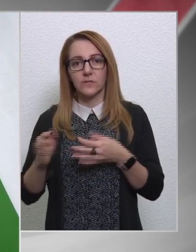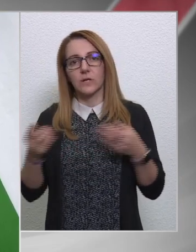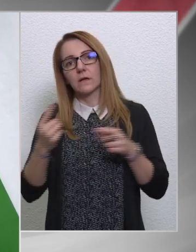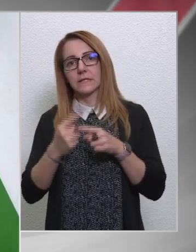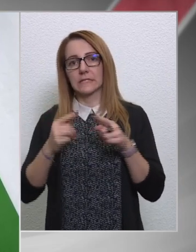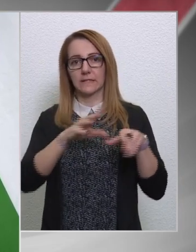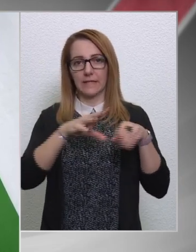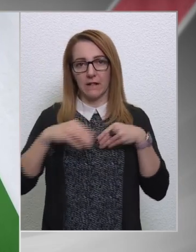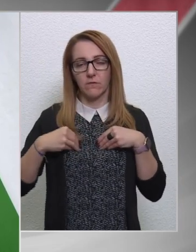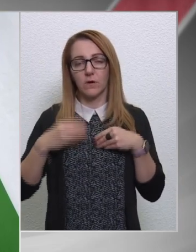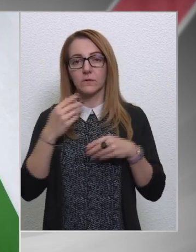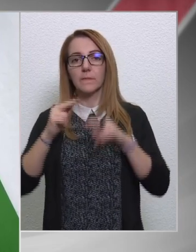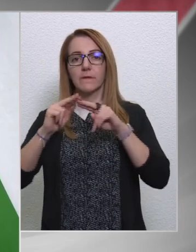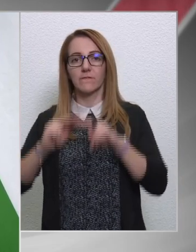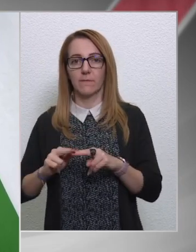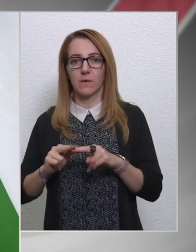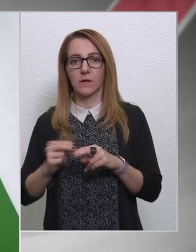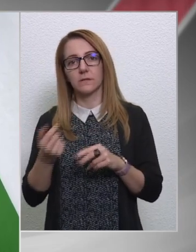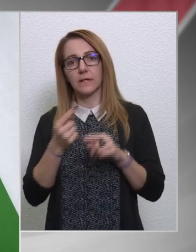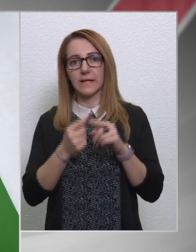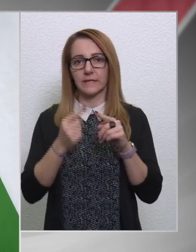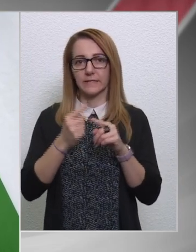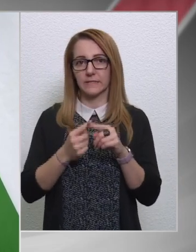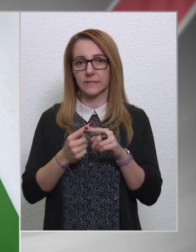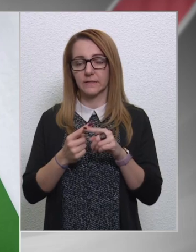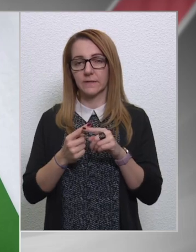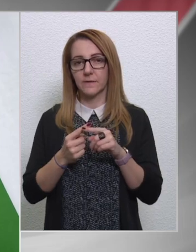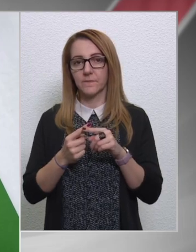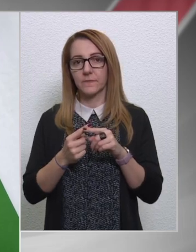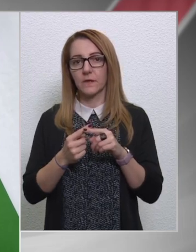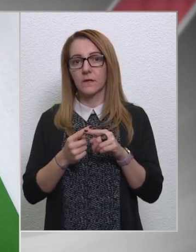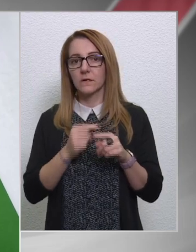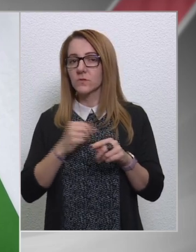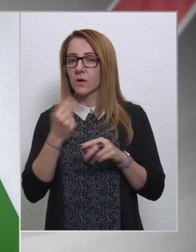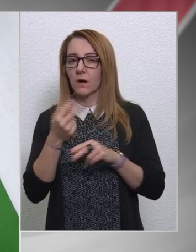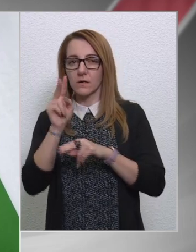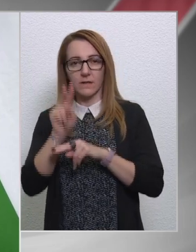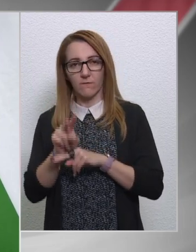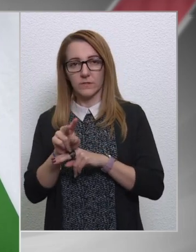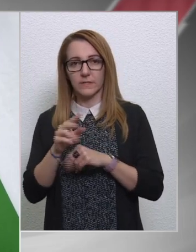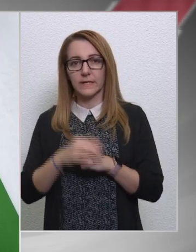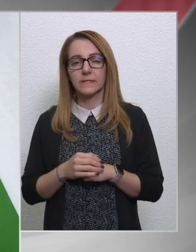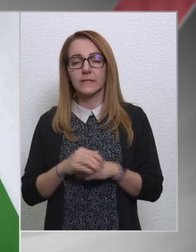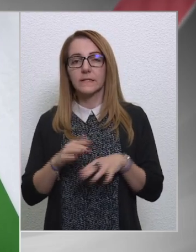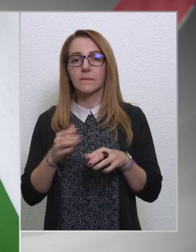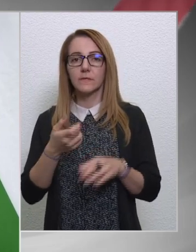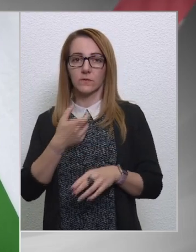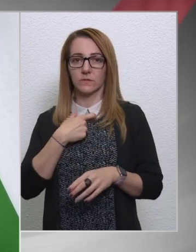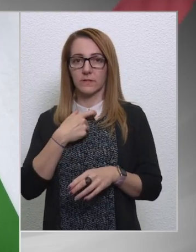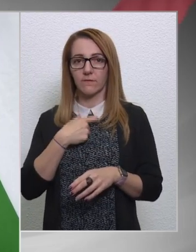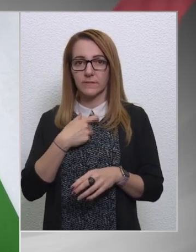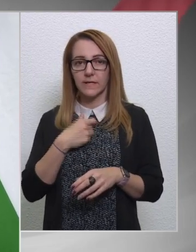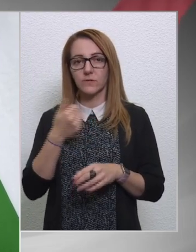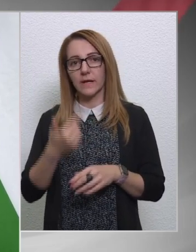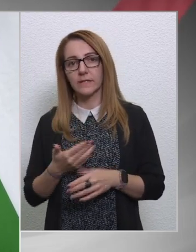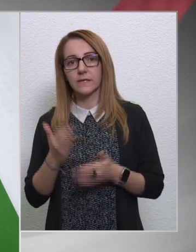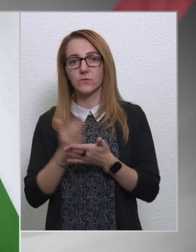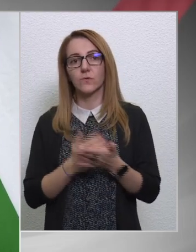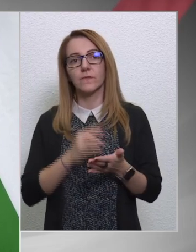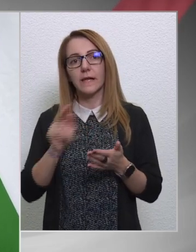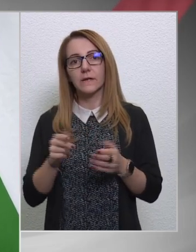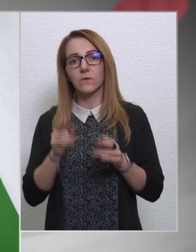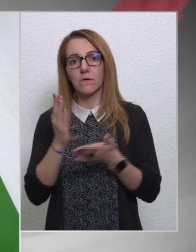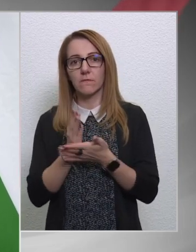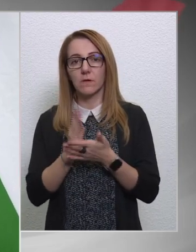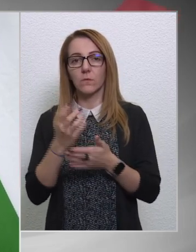elfogadta. Ami fennmarad, annak van egy része, ahol csupán arra nem voltak tekintettel, hogy bizonyos szavazások, egyes törvényekről való